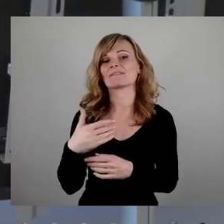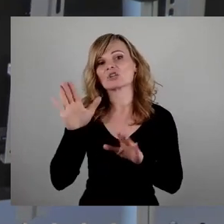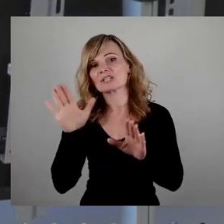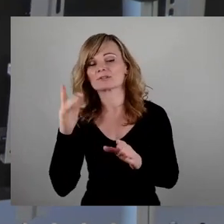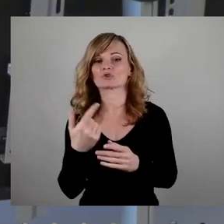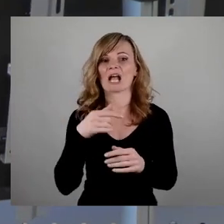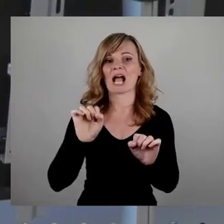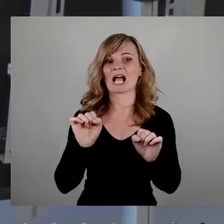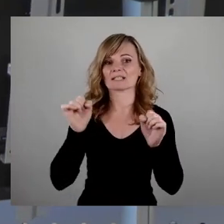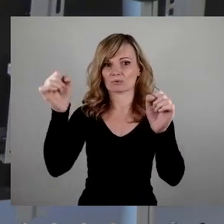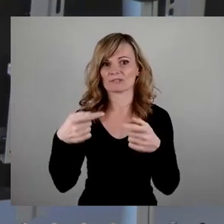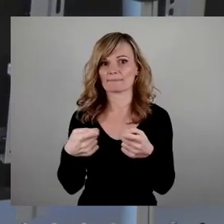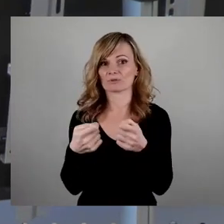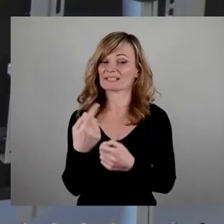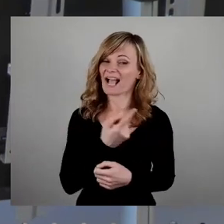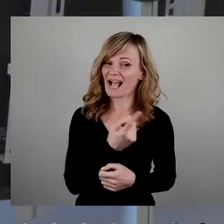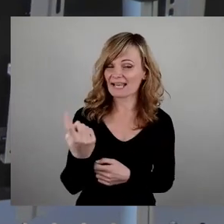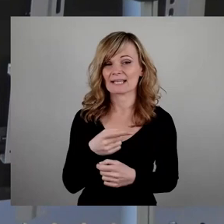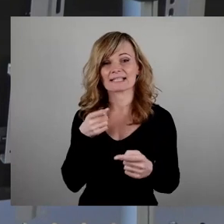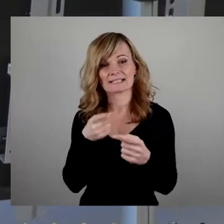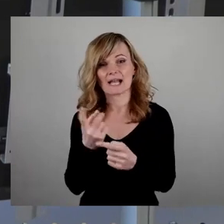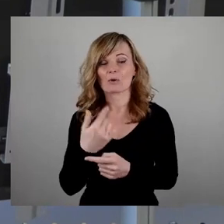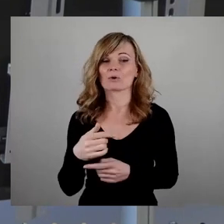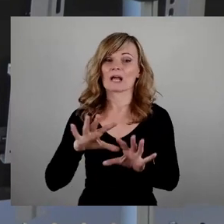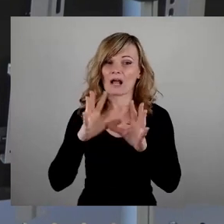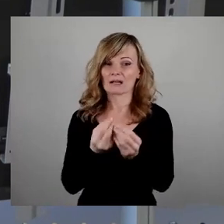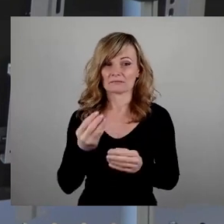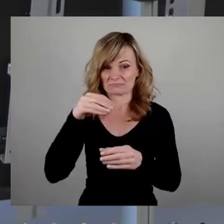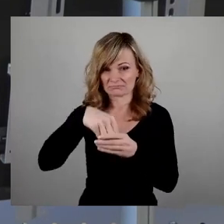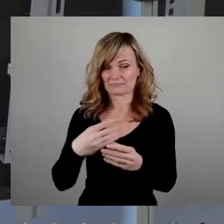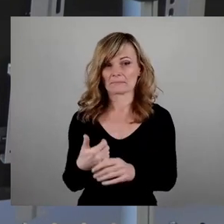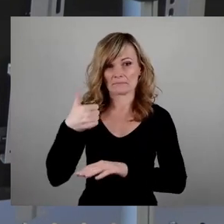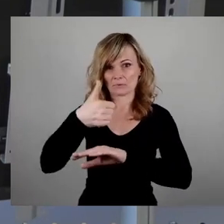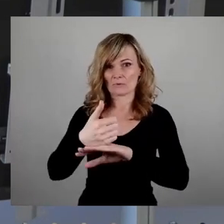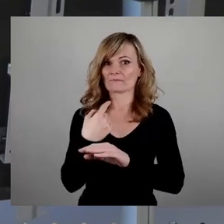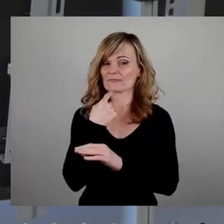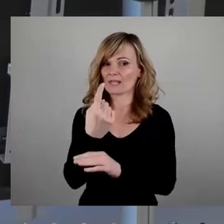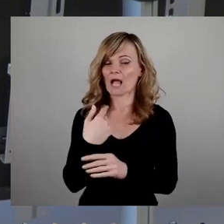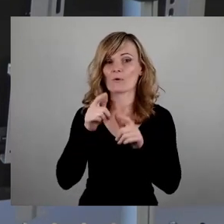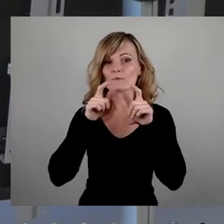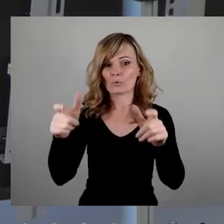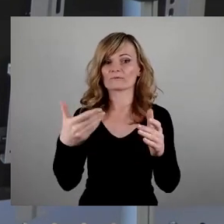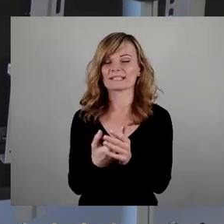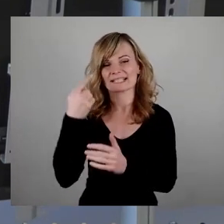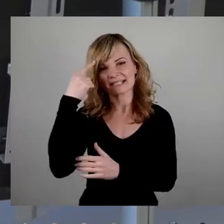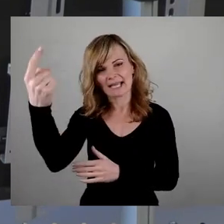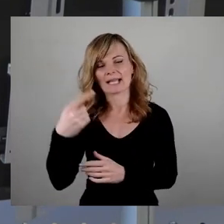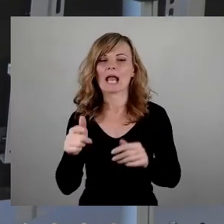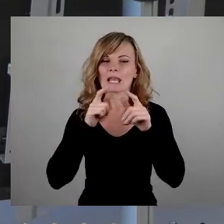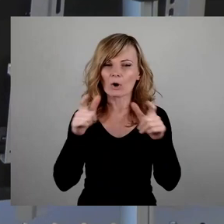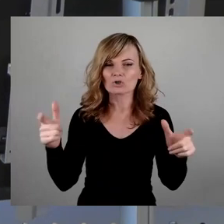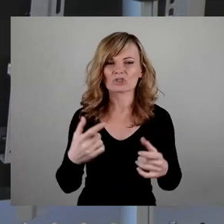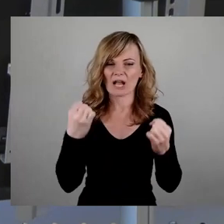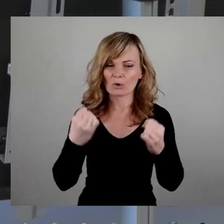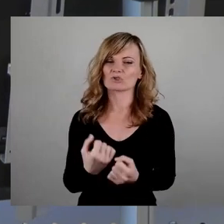allesamt mittelbar oder unmittelbar zentral alimentiert werden, dazu aufgerufen, das Gedenken massiv und lautstark zu stören